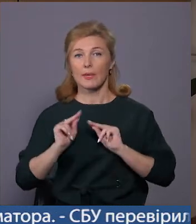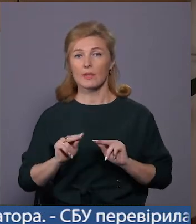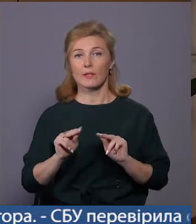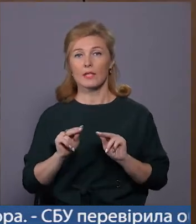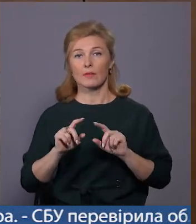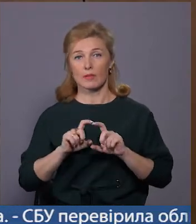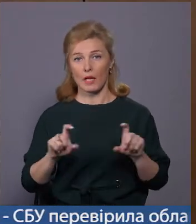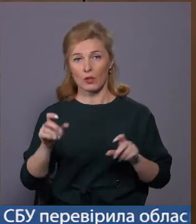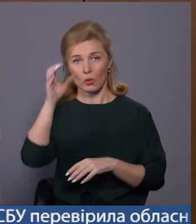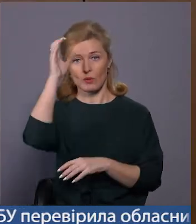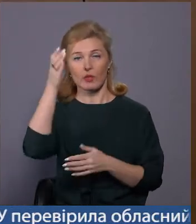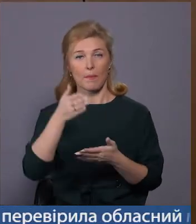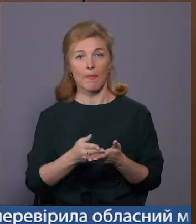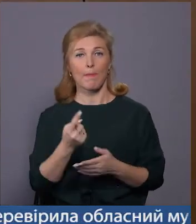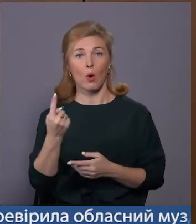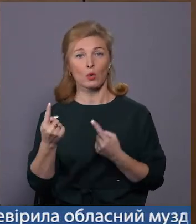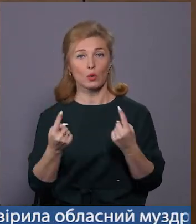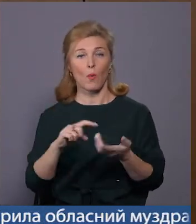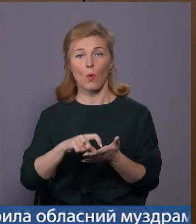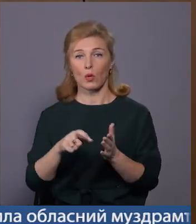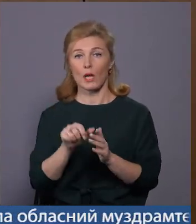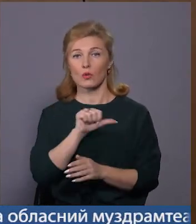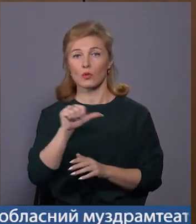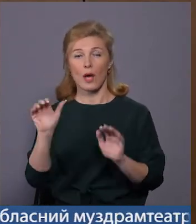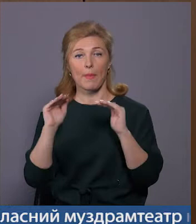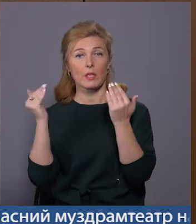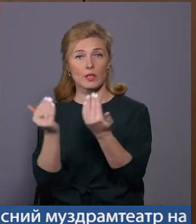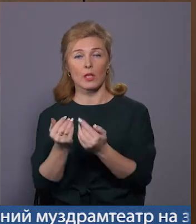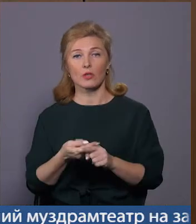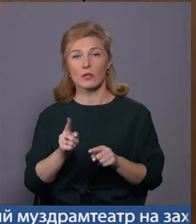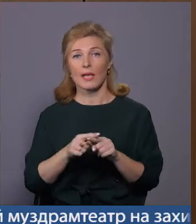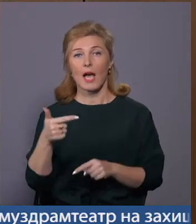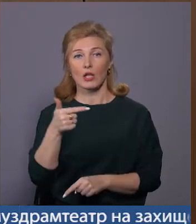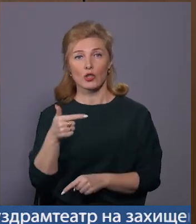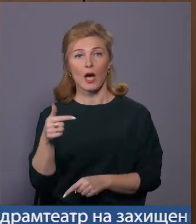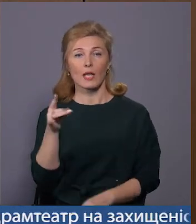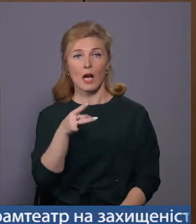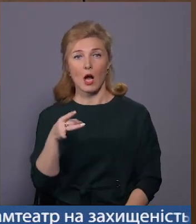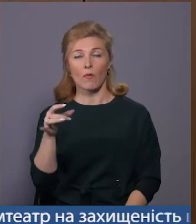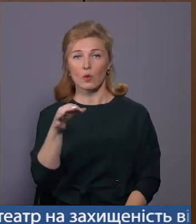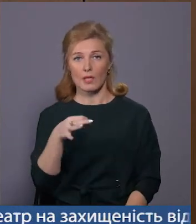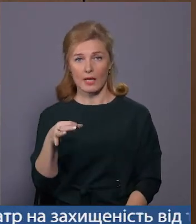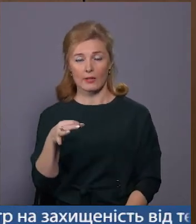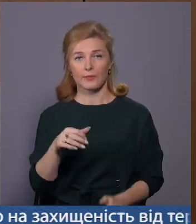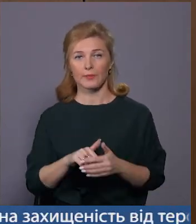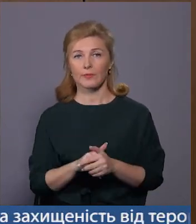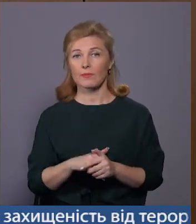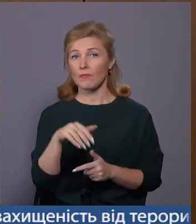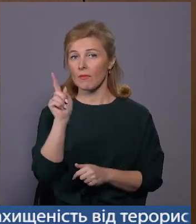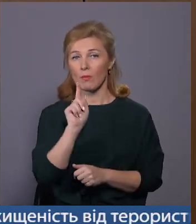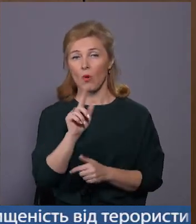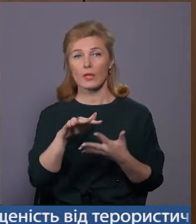закладів освіти. Маємо по одному класу самоізоляції – це мікрорайон Гречани, Раково і Озерна. Поки